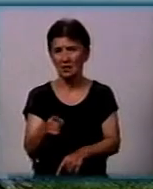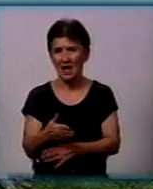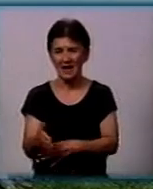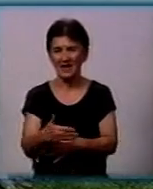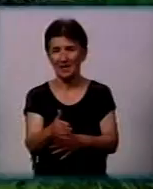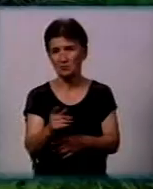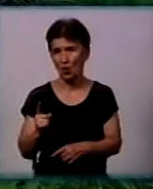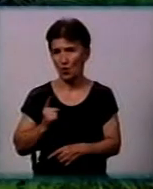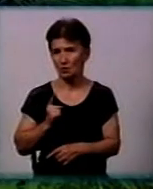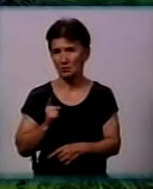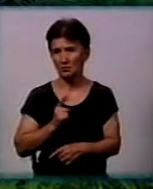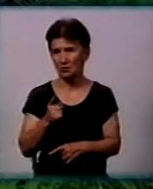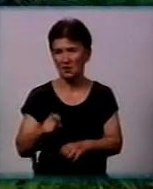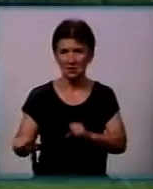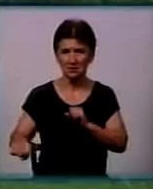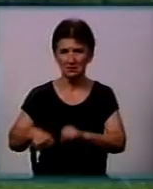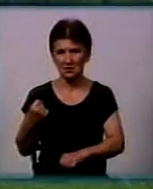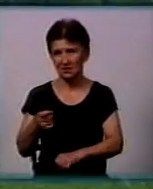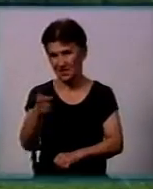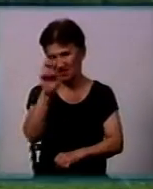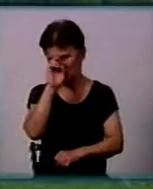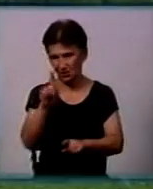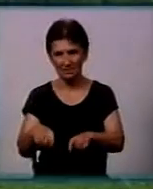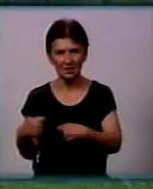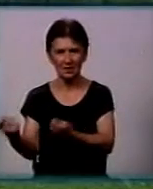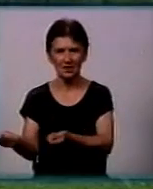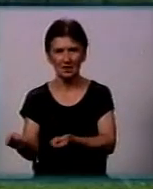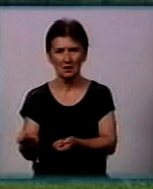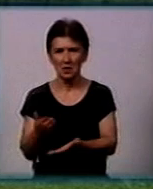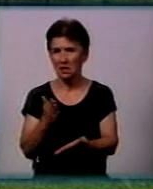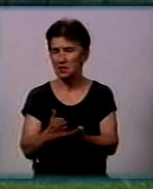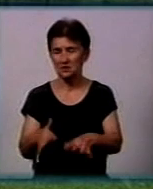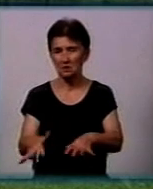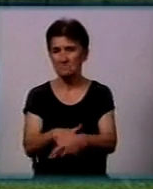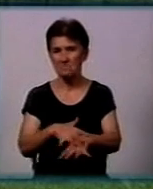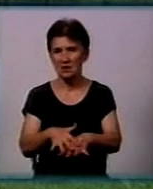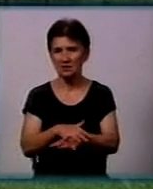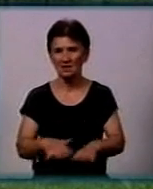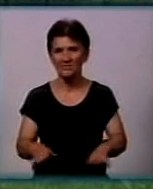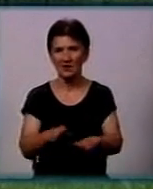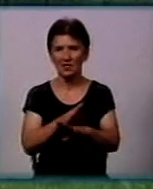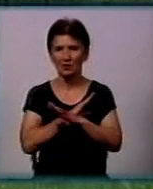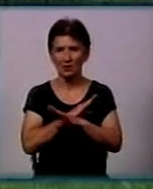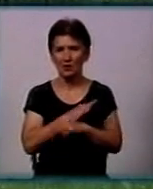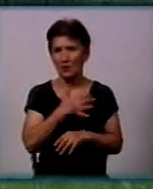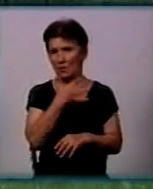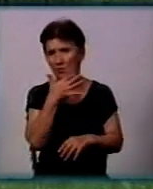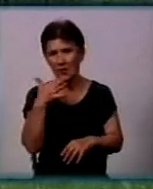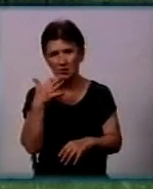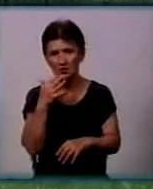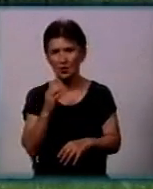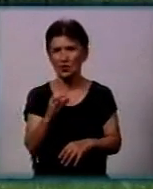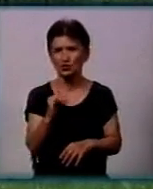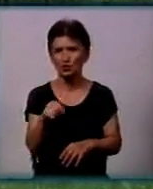Логвиненко оцінює завдані збитки державі. Так, є замор риби масовий. Много толстолоба, багато судака,